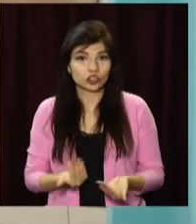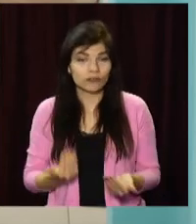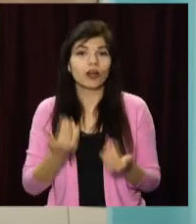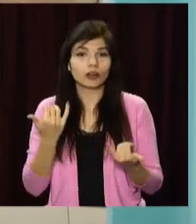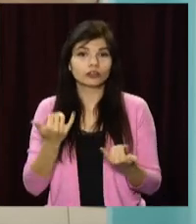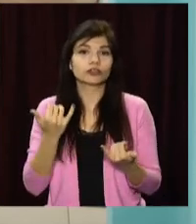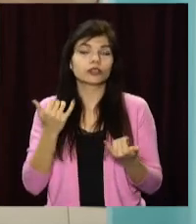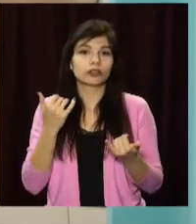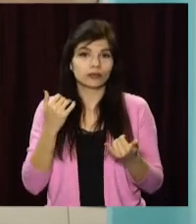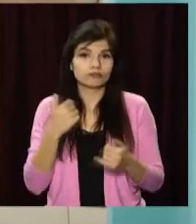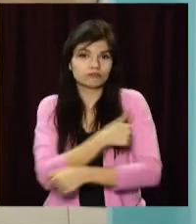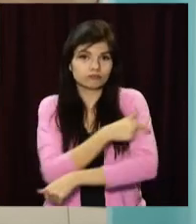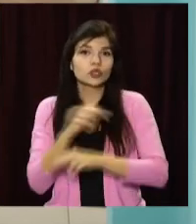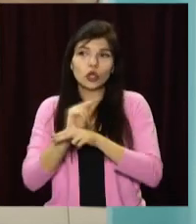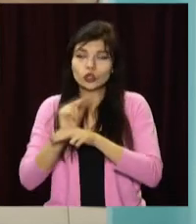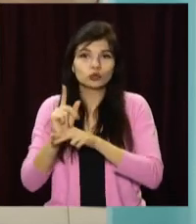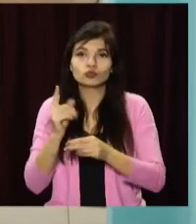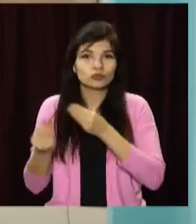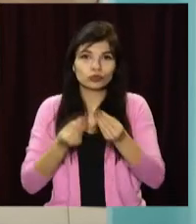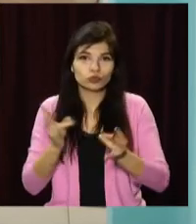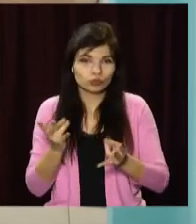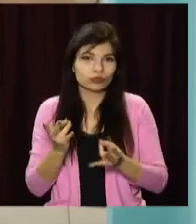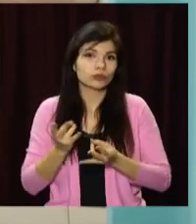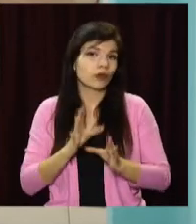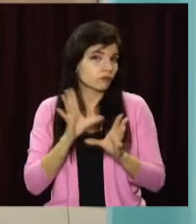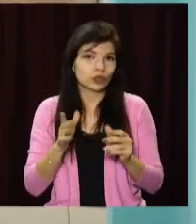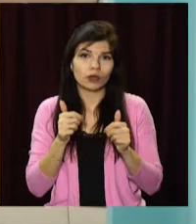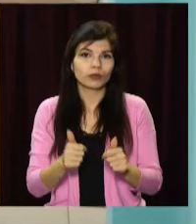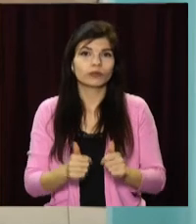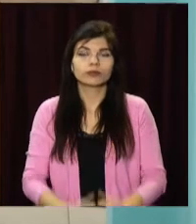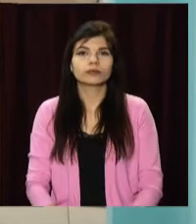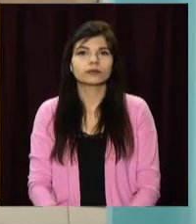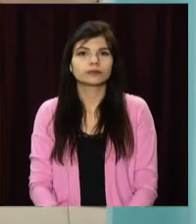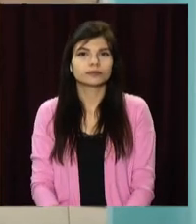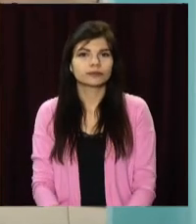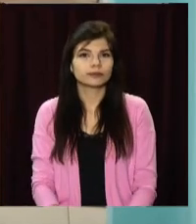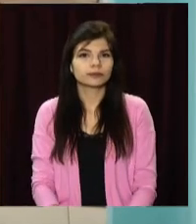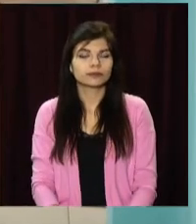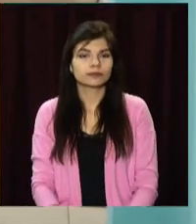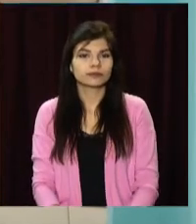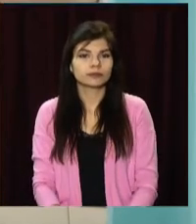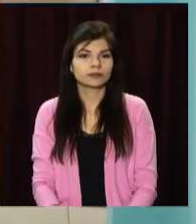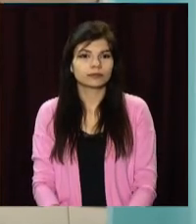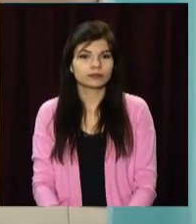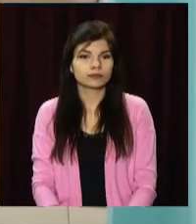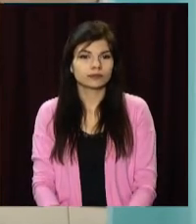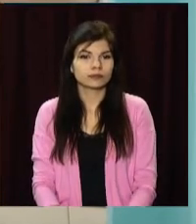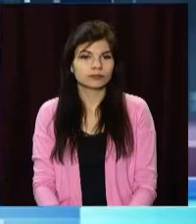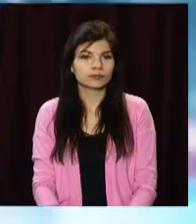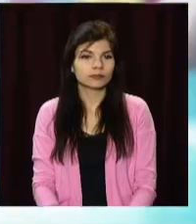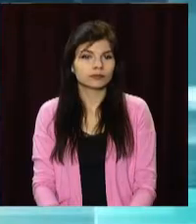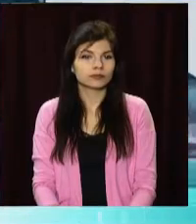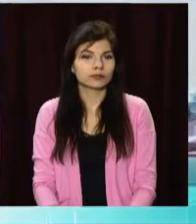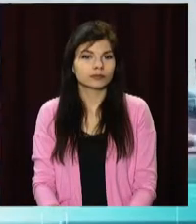ніжніх кінцівок. На даний час хвора повністю отримує медикаменти відділення, забезпечена усім. В принципі, все добре.